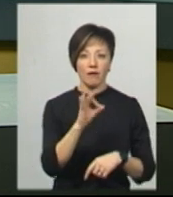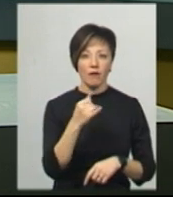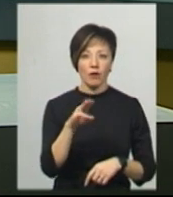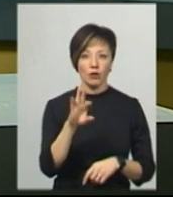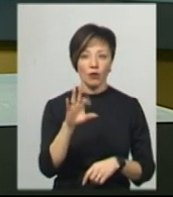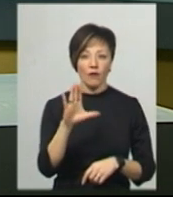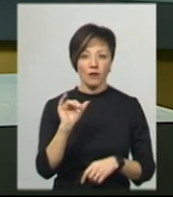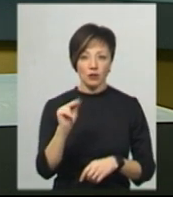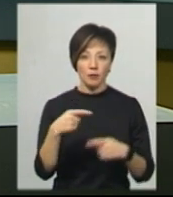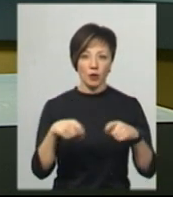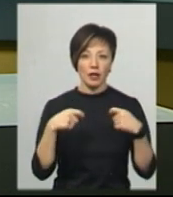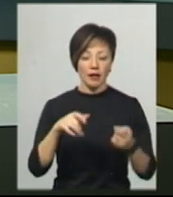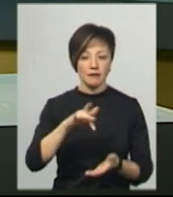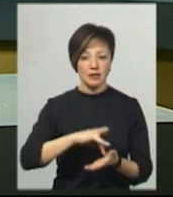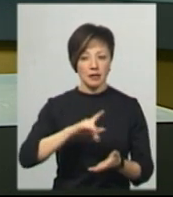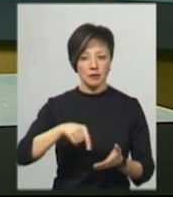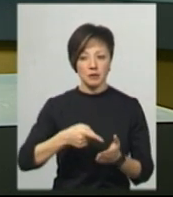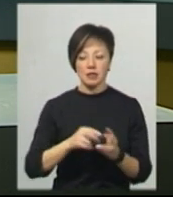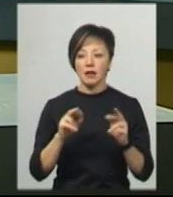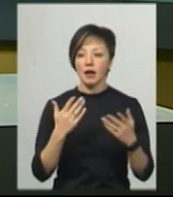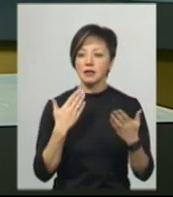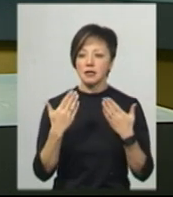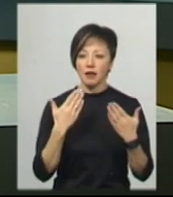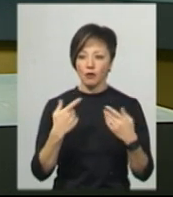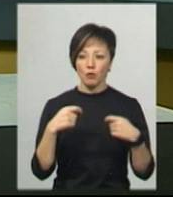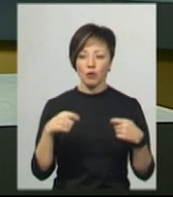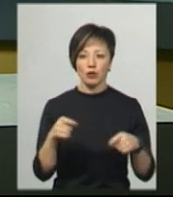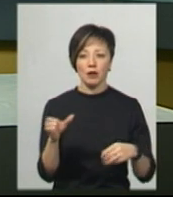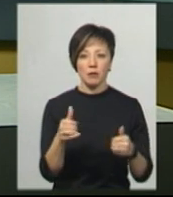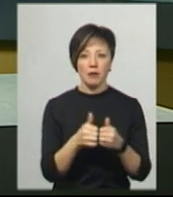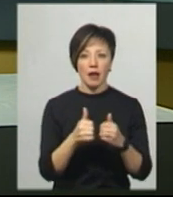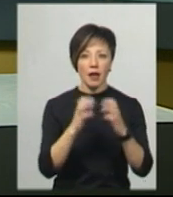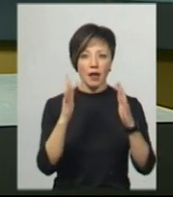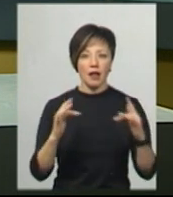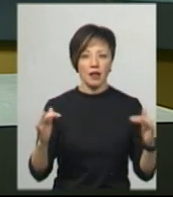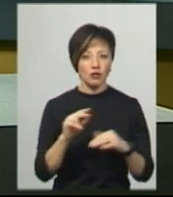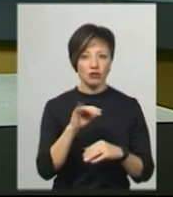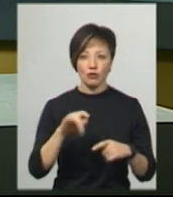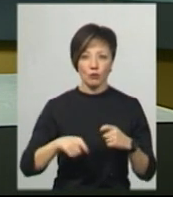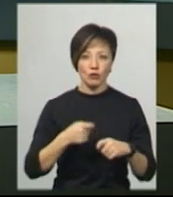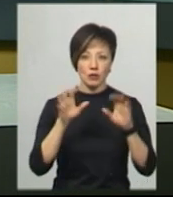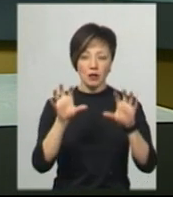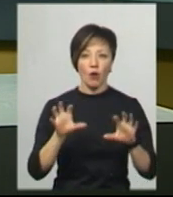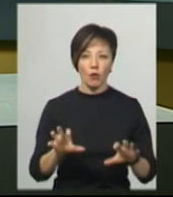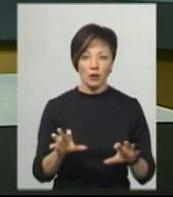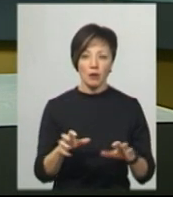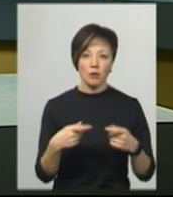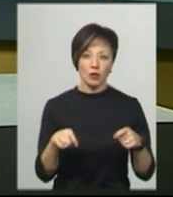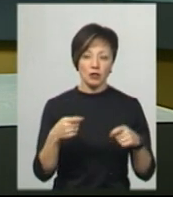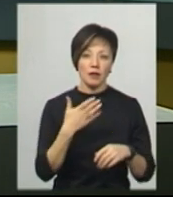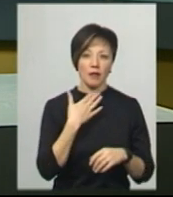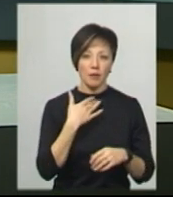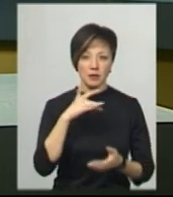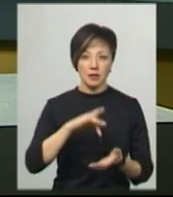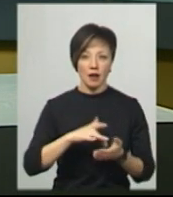котрий реалізує напі в центрі міста. Як ставляться до продажу алкоголю біля ялинки містяни та чи не порушують закон підприємці, продаючи напій